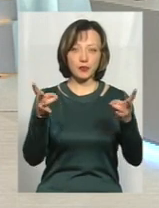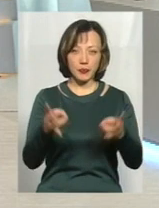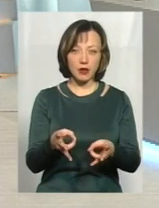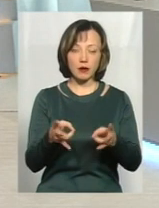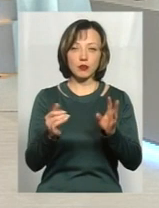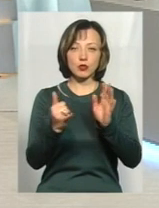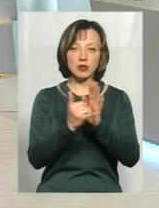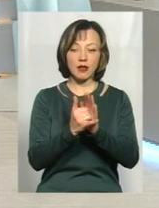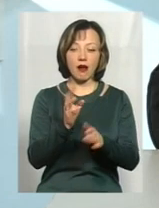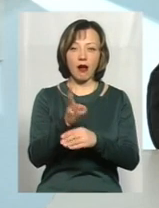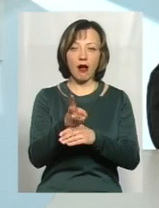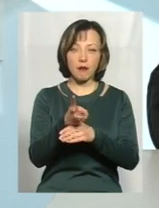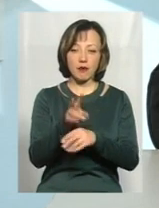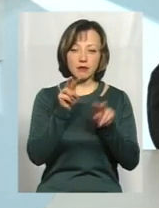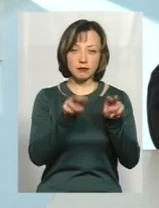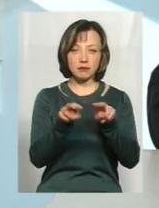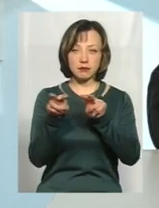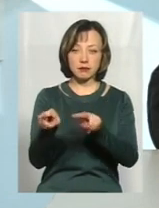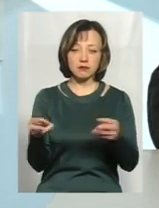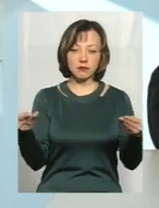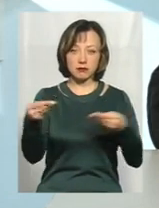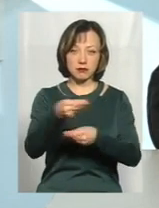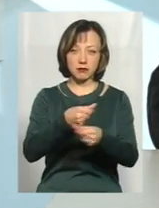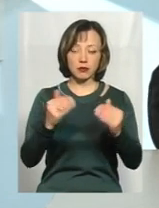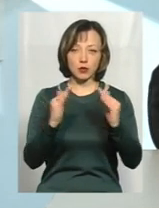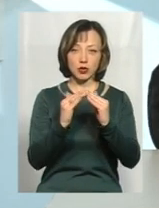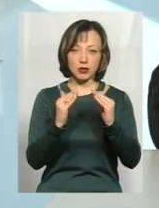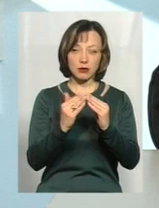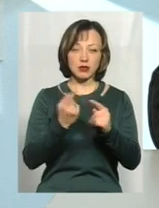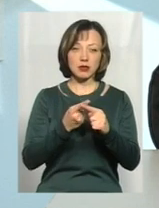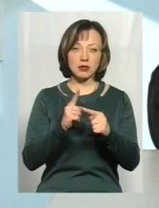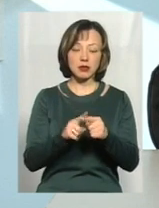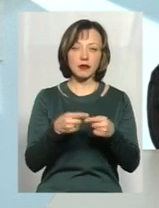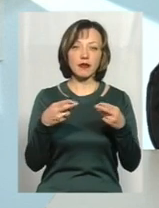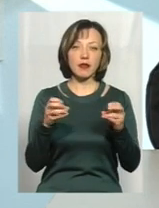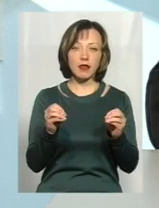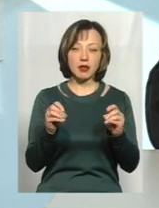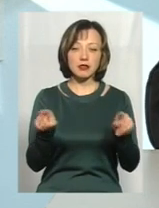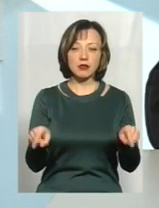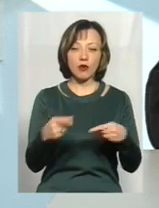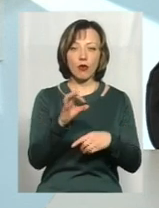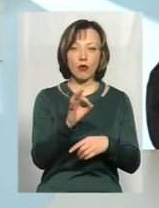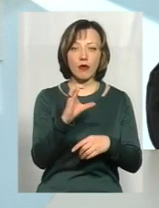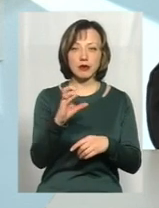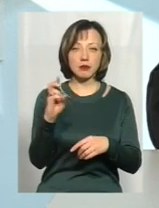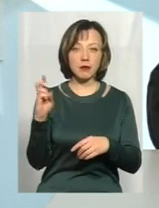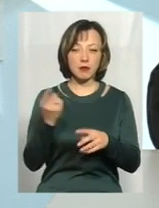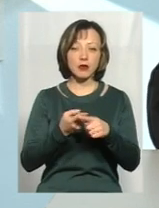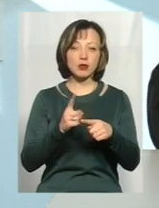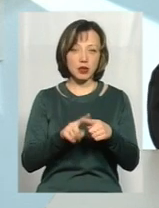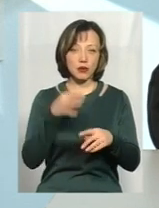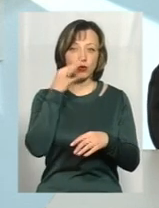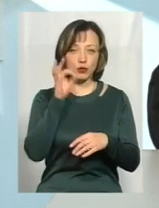поставити камери відеоспостереження, зібратися будинком. До речі, там, де створені ОСББ, ця практика вже